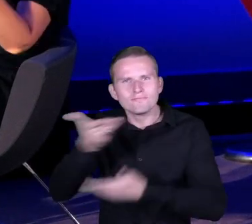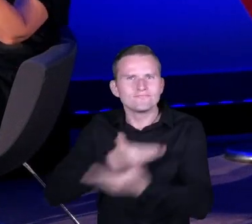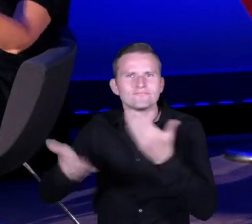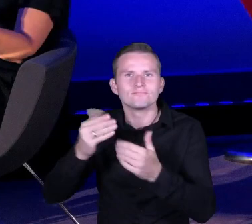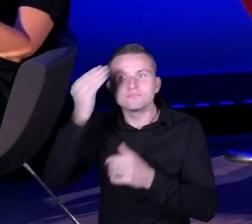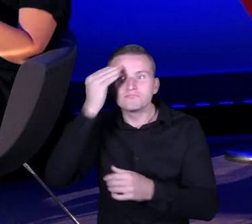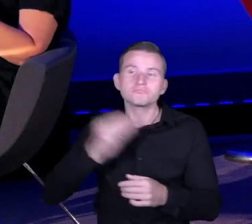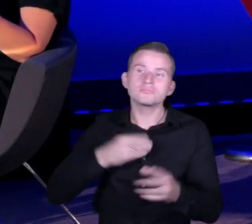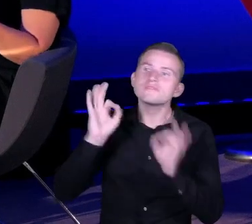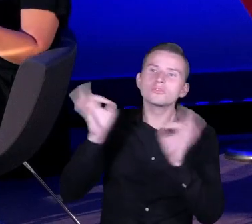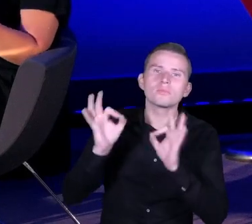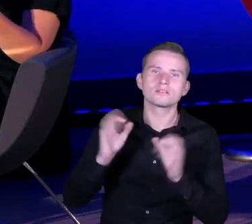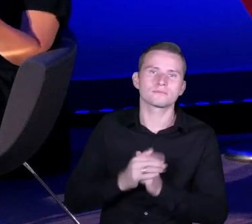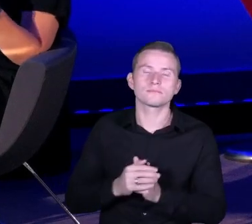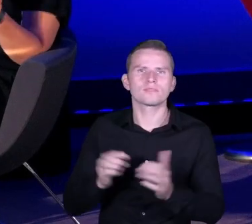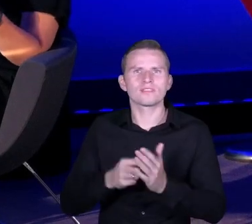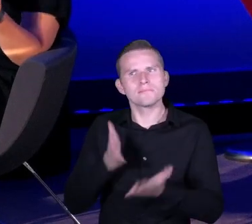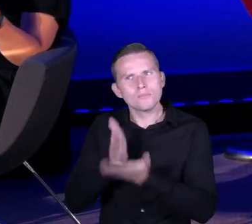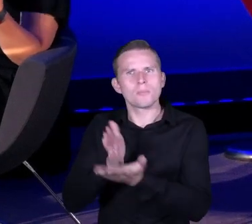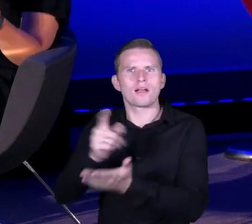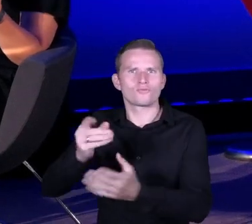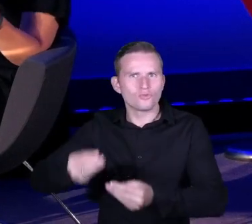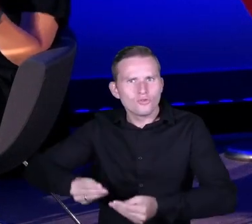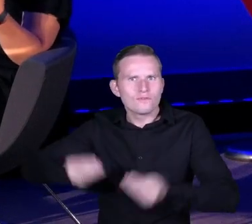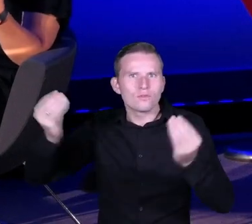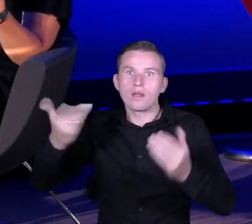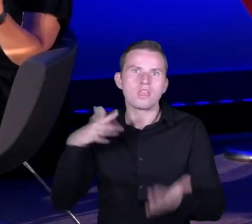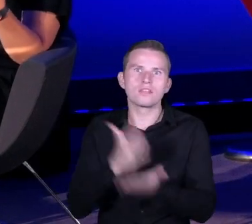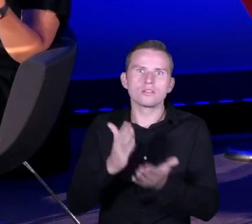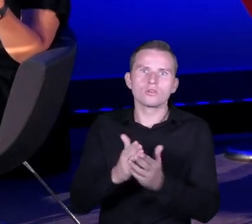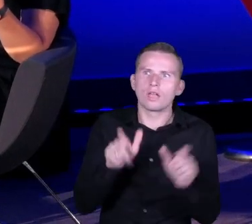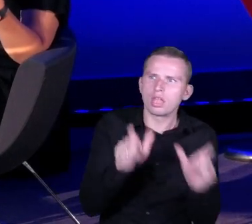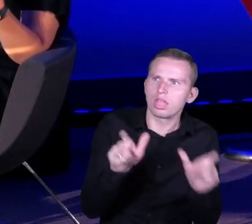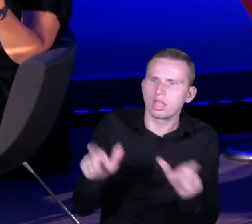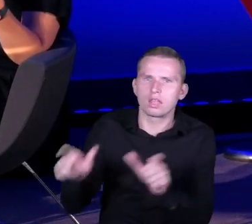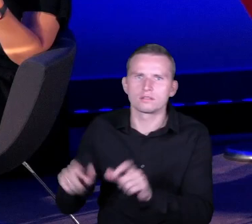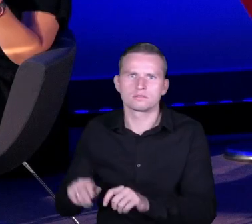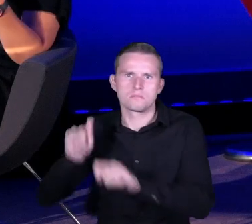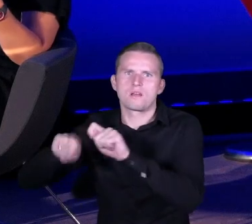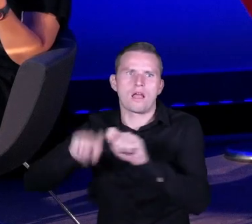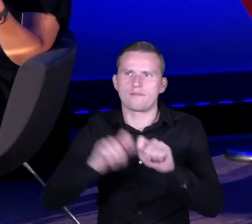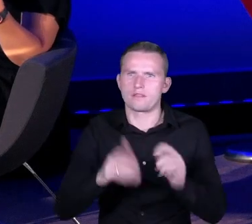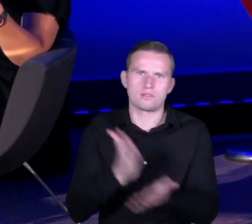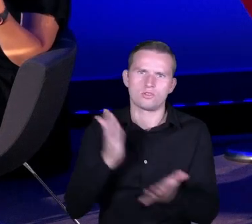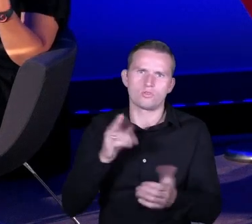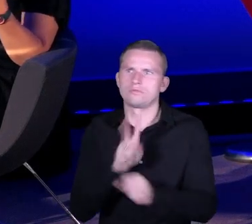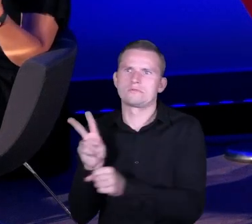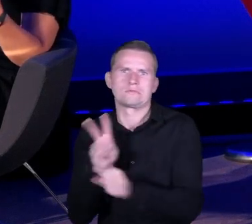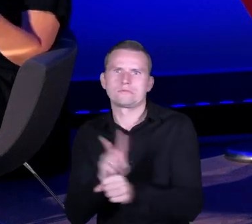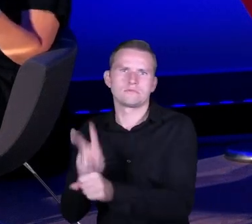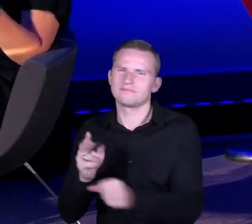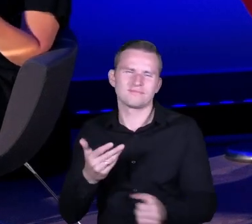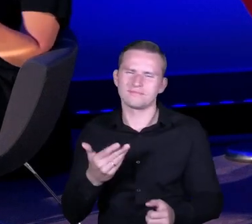i w jego pracy, ale też w rozwoju, a nie w takim ciągłym kontrolowaniu i najczęściej jednak wskazywaniu pewnych